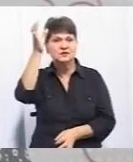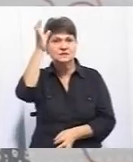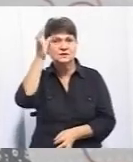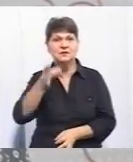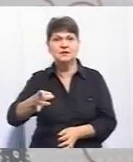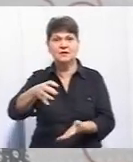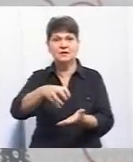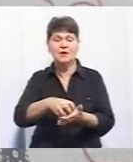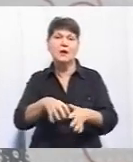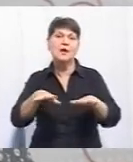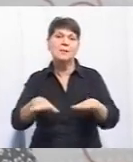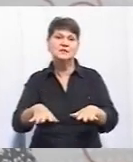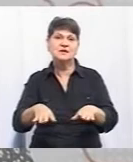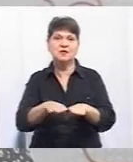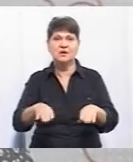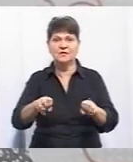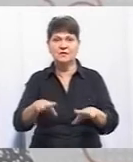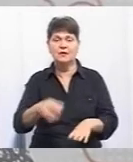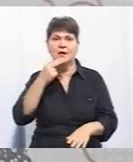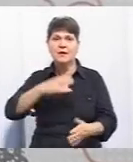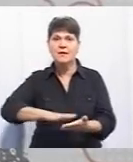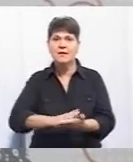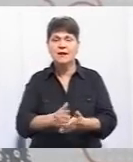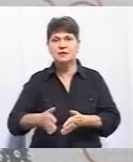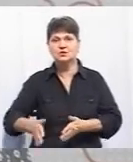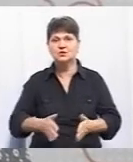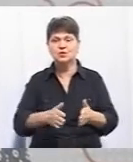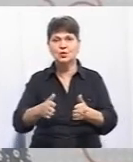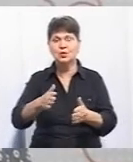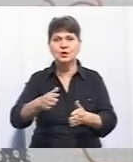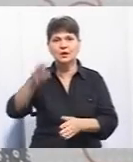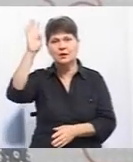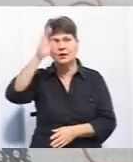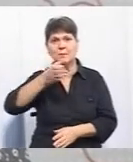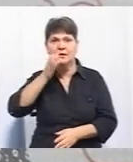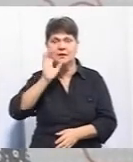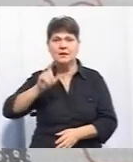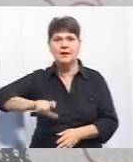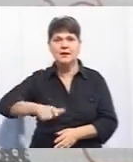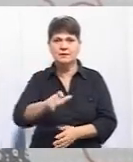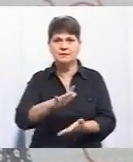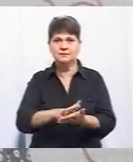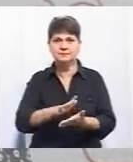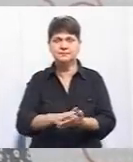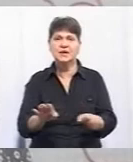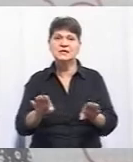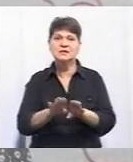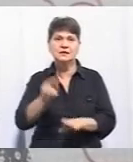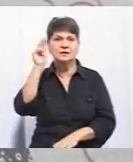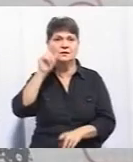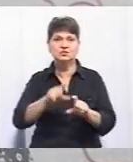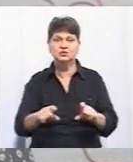які можна вирішувати на місцевому рівні. Якість доріг та питної води, забруднення річок та закриття шкіл. Тема цього тижня –